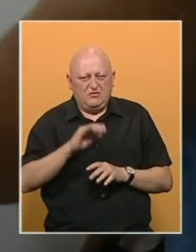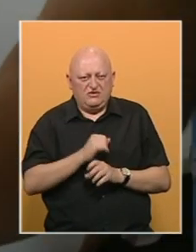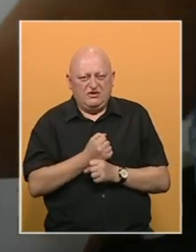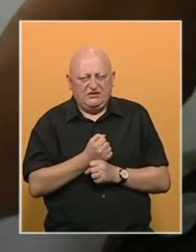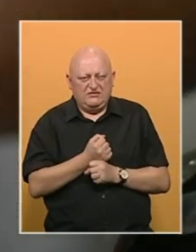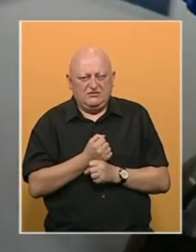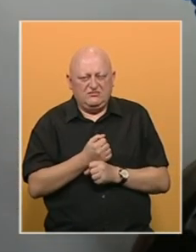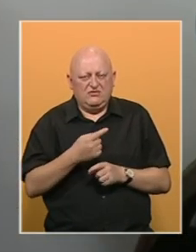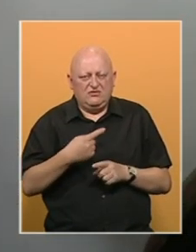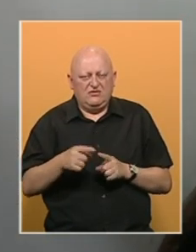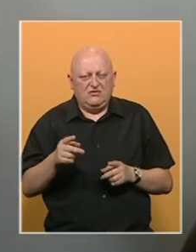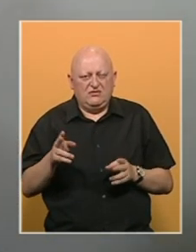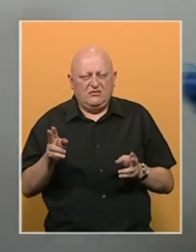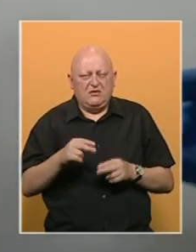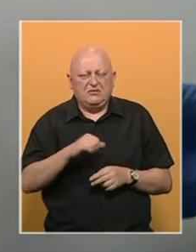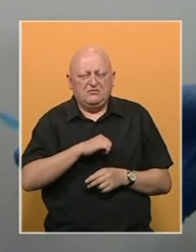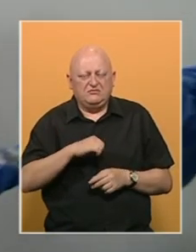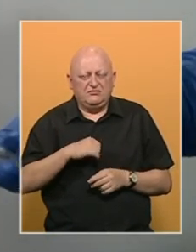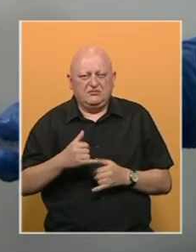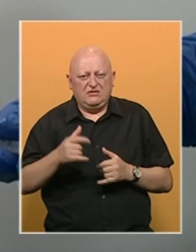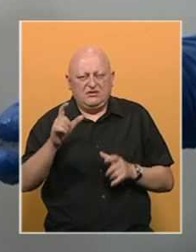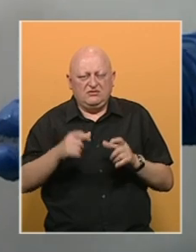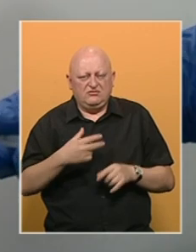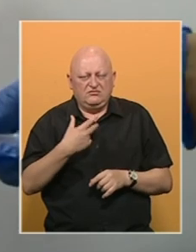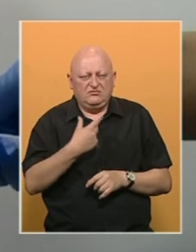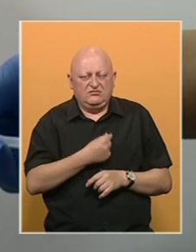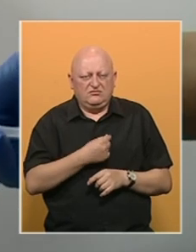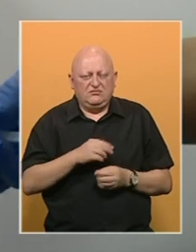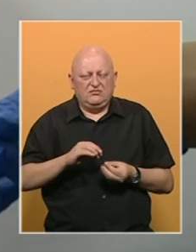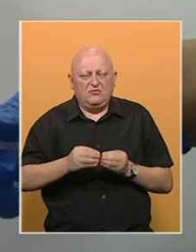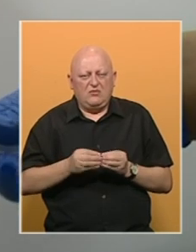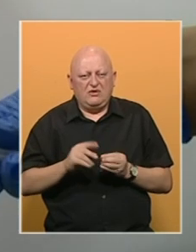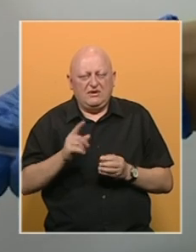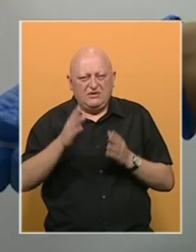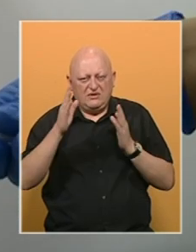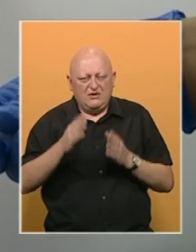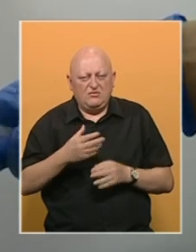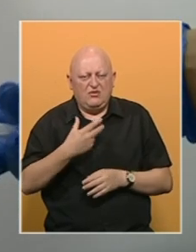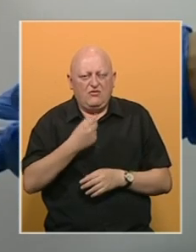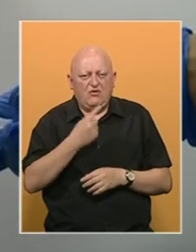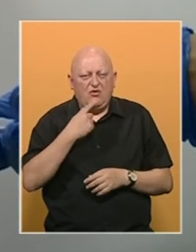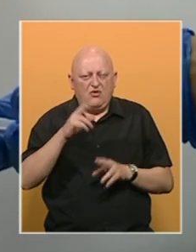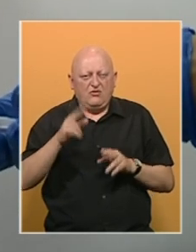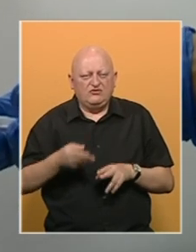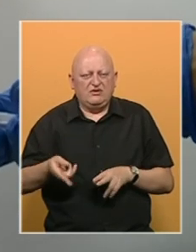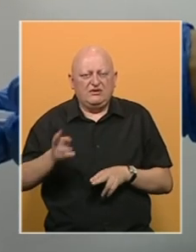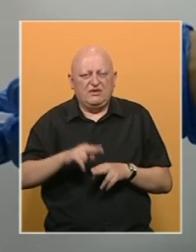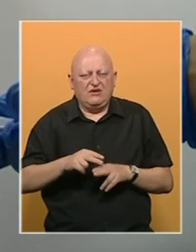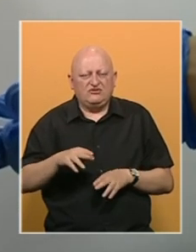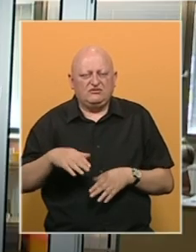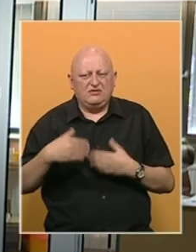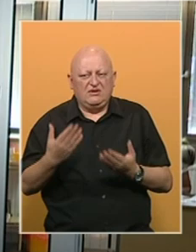Hercegovine. Osim male zainteresovanosti građana za vakcinaciju, problem je i nepovjerenje u vakcinu koje ima najviše na